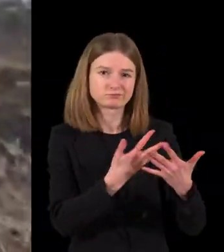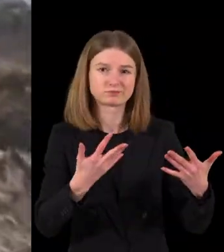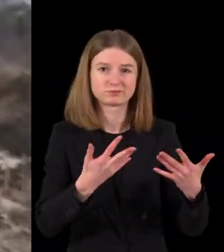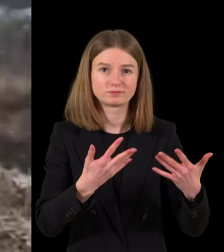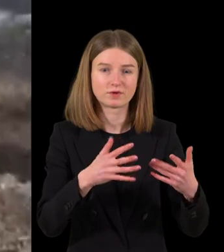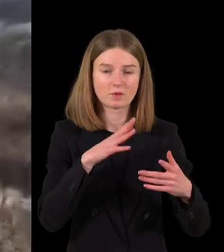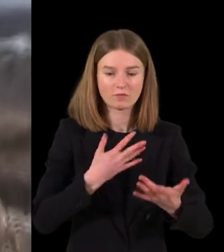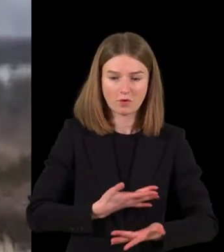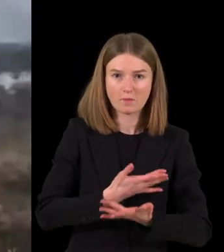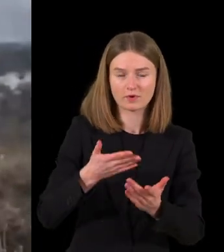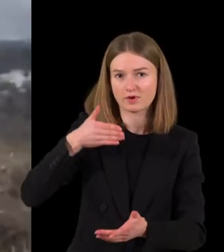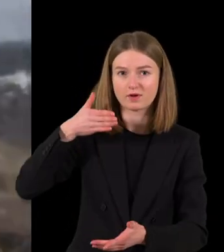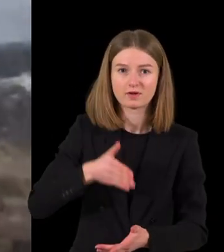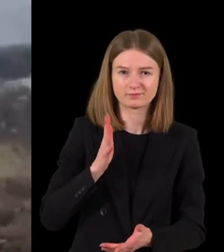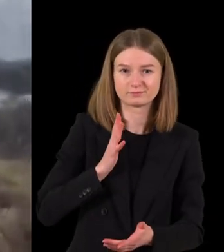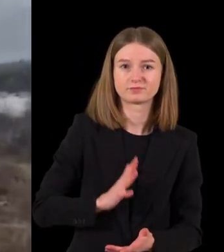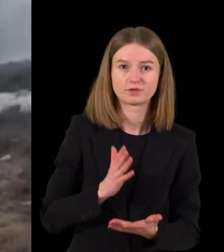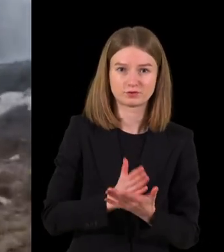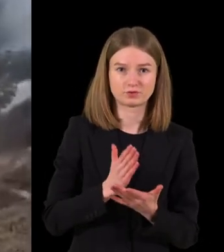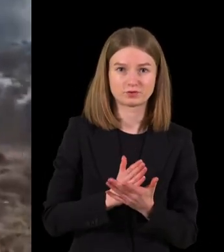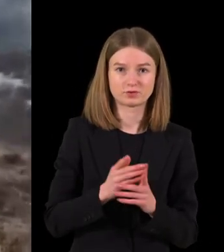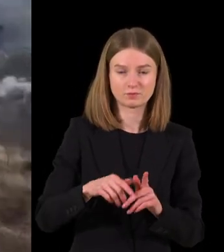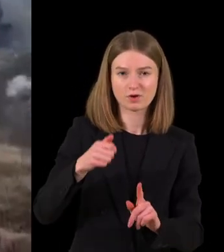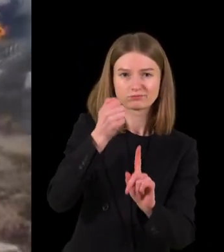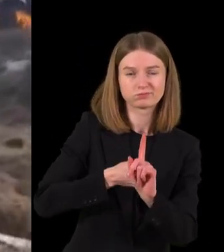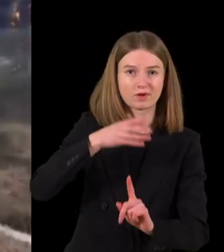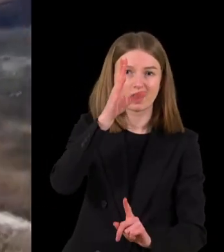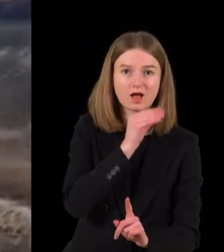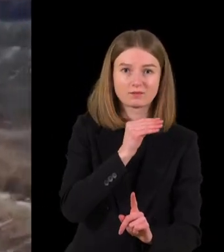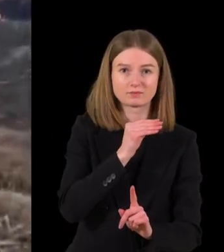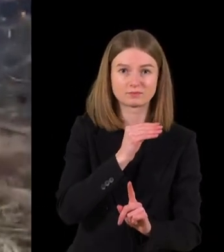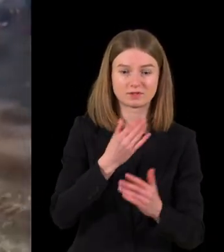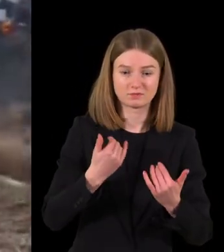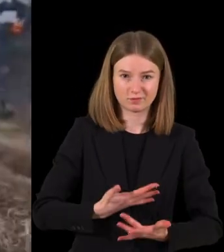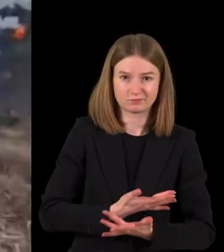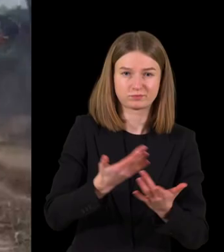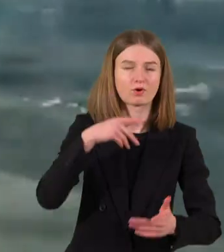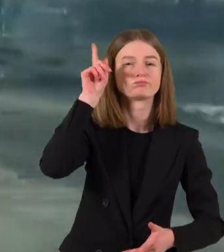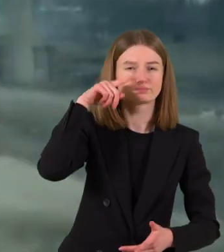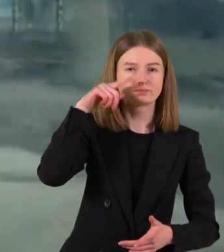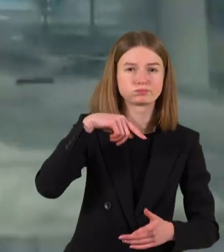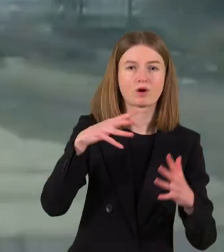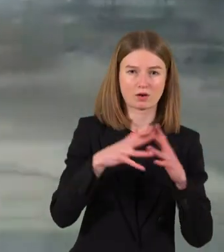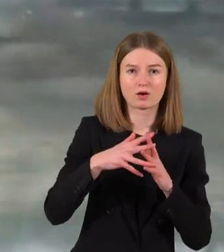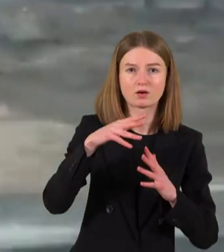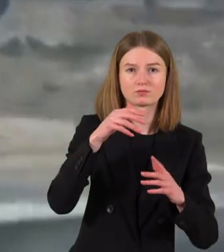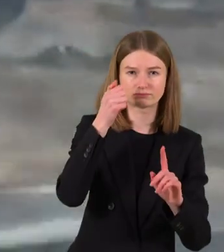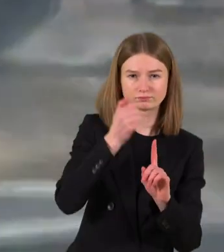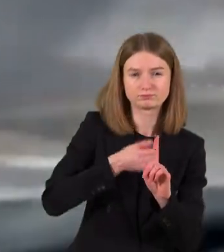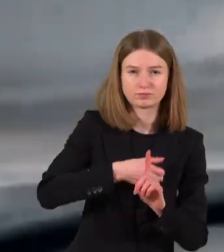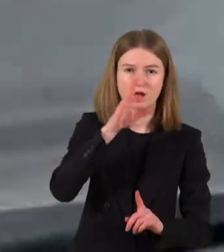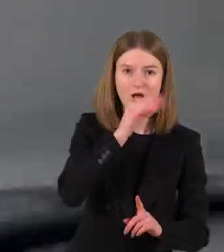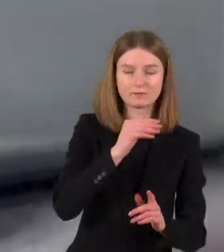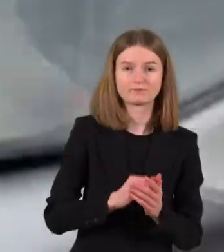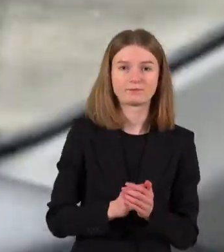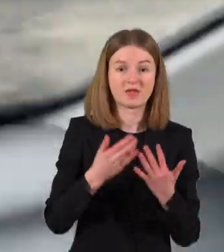pademonstravo didžiulį ryštą, kovinę dvasę, šiuo laikinio kariavimo išmanimą. Šitai dabar, tegu ir